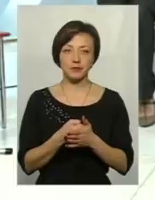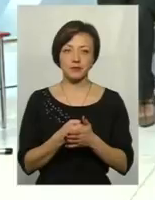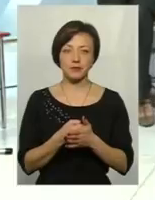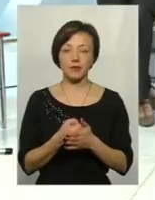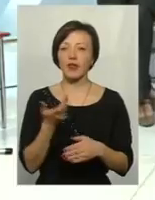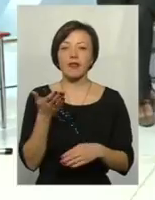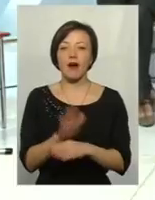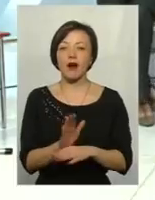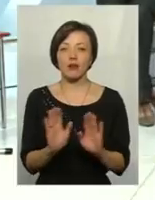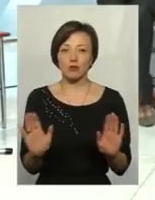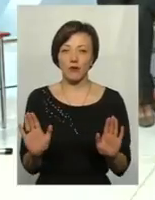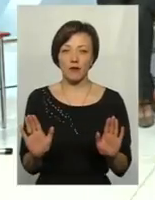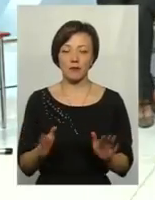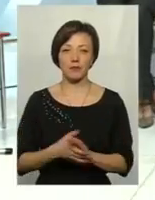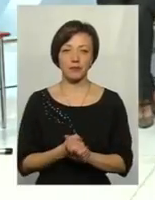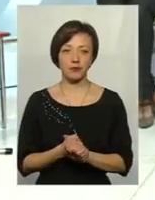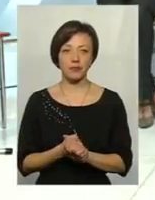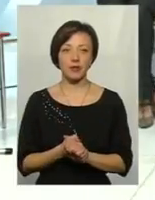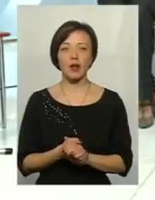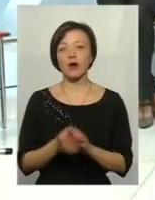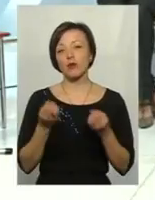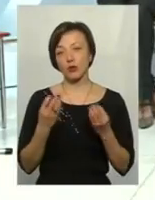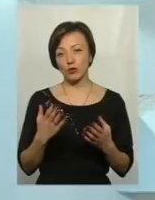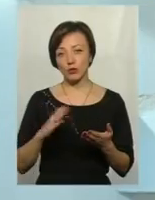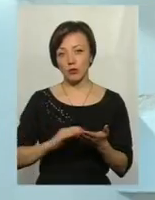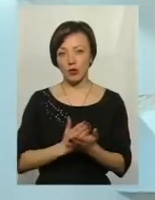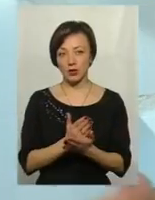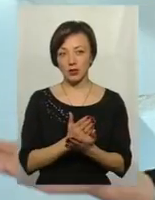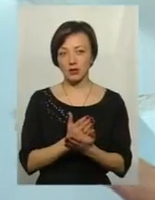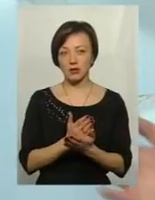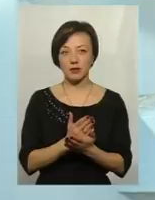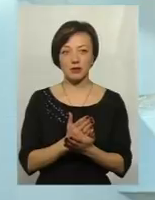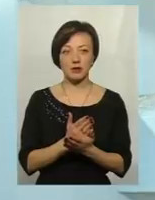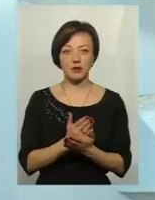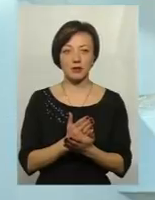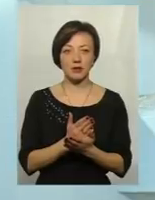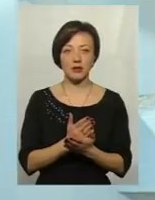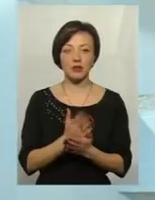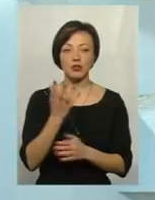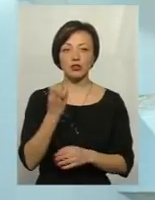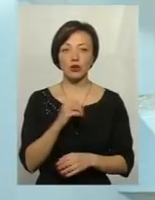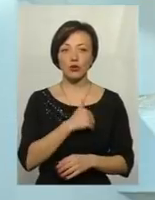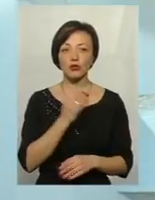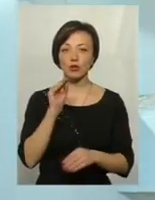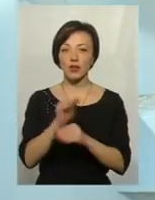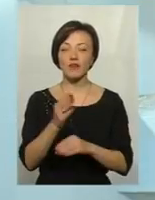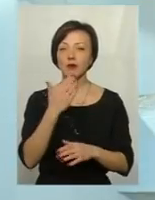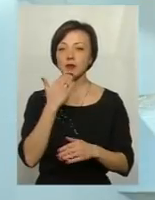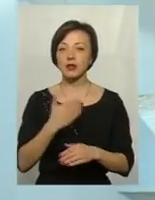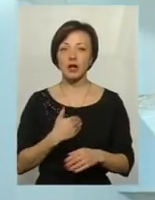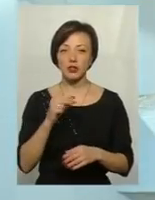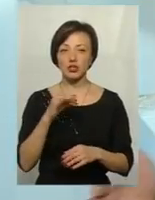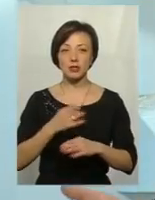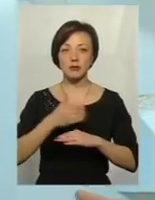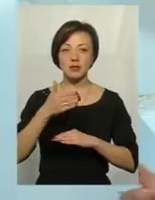ненаказовим. Тобто, воно суто політичне, по суті. але, Аню, я ще хочу додати, ви питали, чи не є